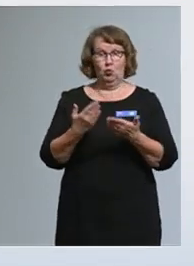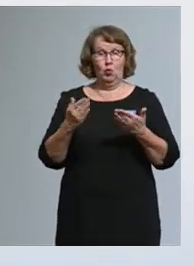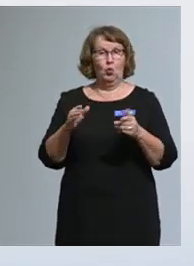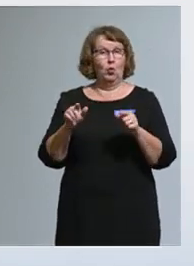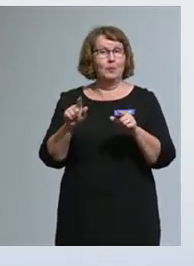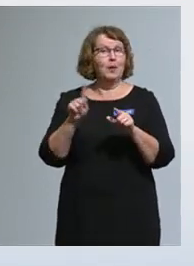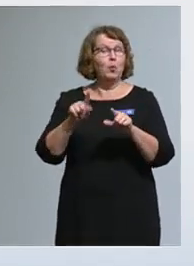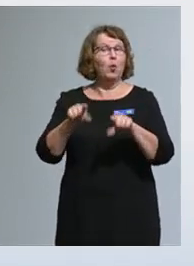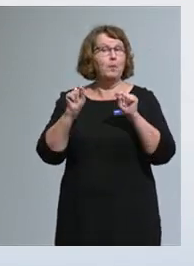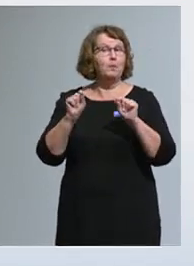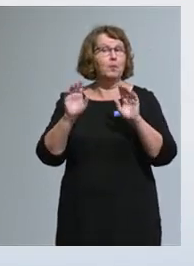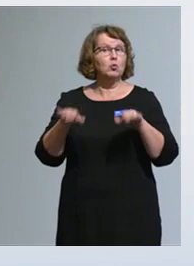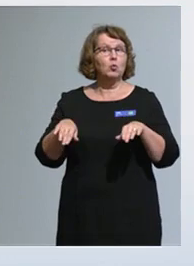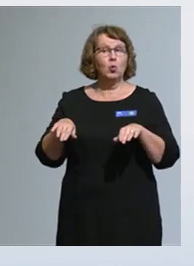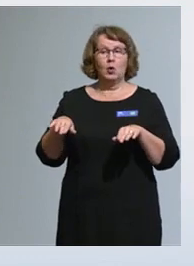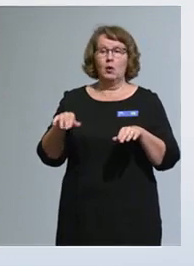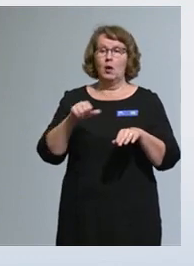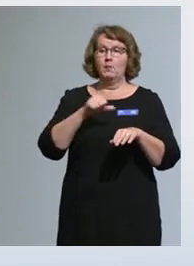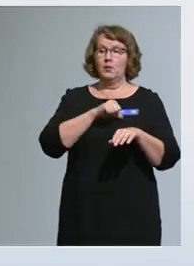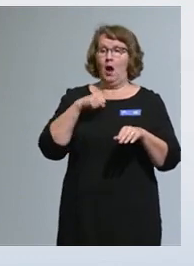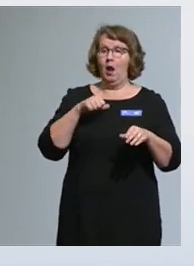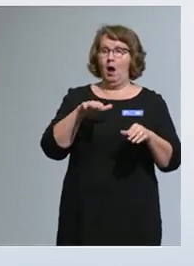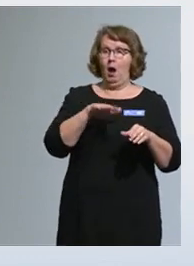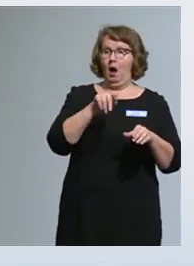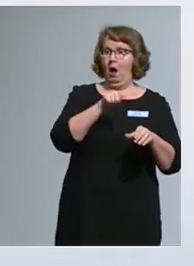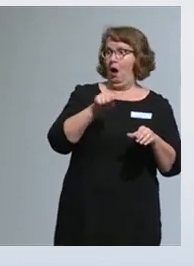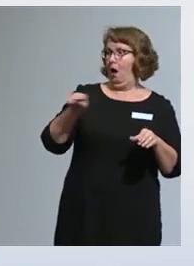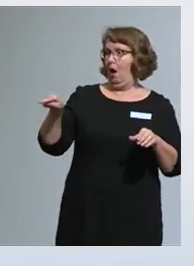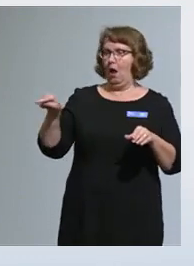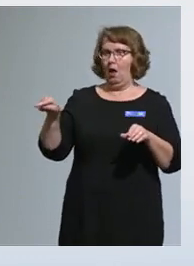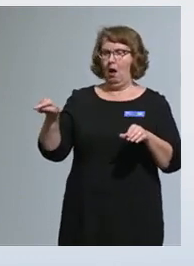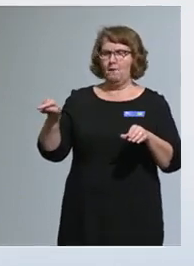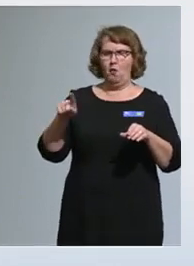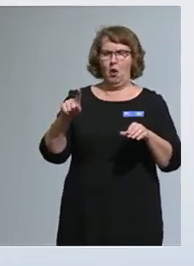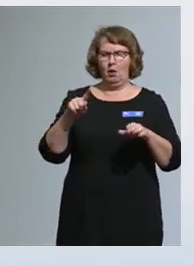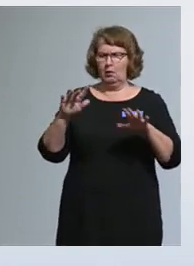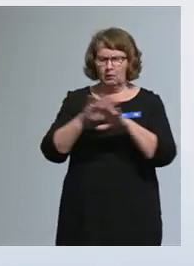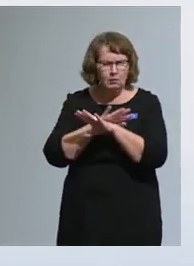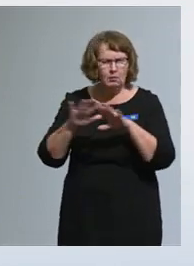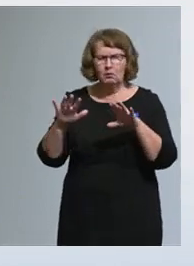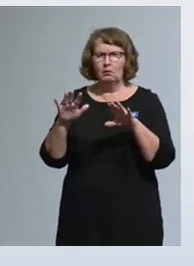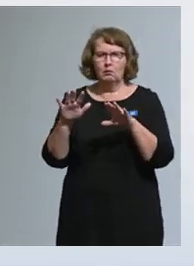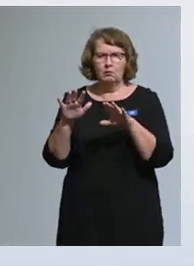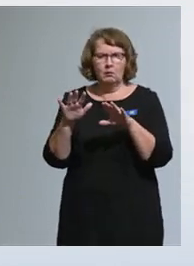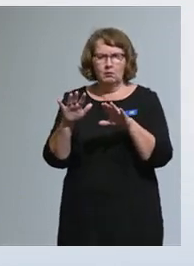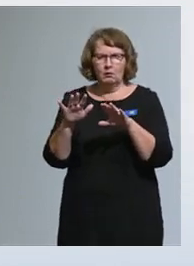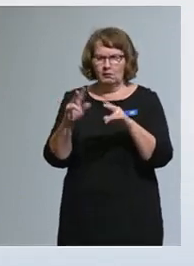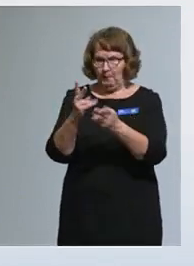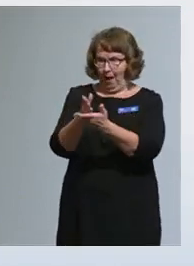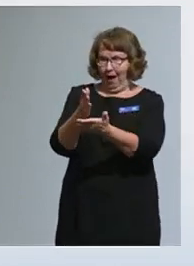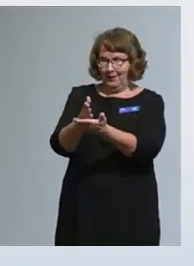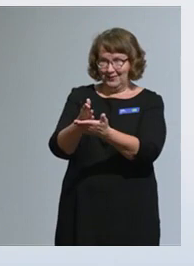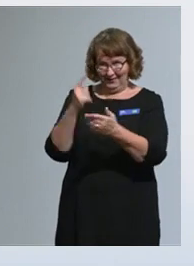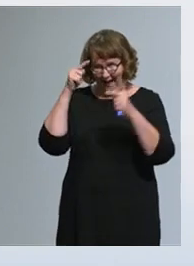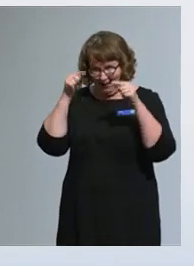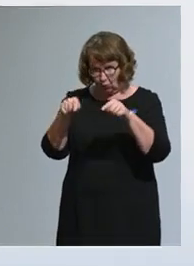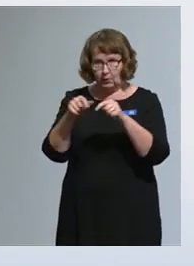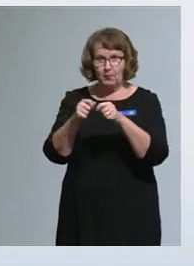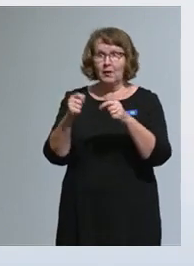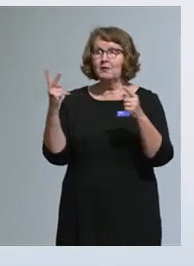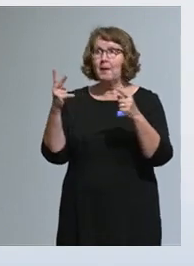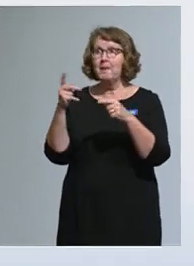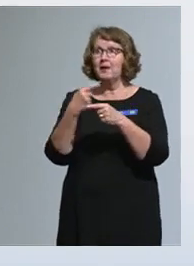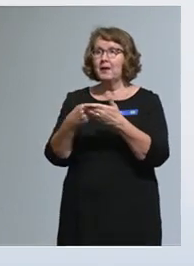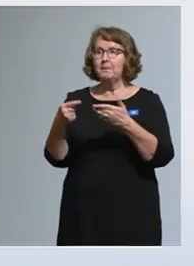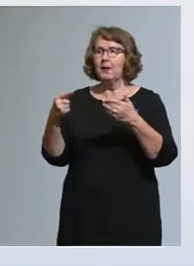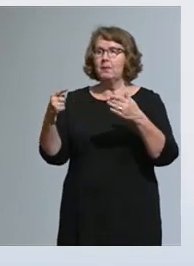voi aiheuttaa sekannuksia se, että puhutaan samoista asioista eri nimillä ja eri asioista samoilla nimillä.